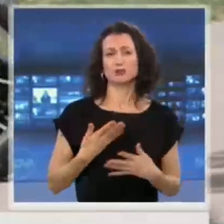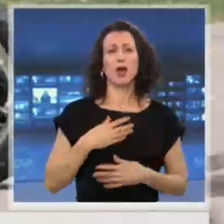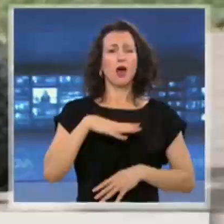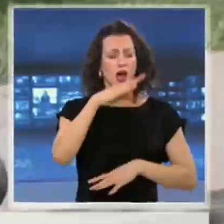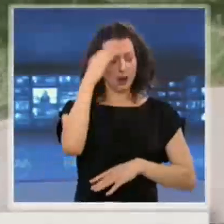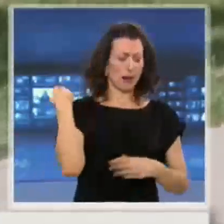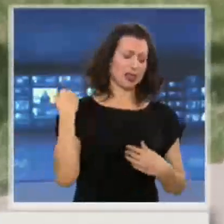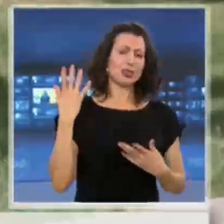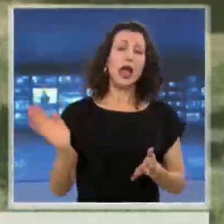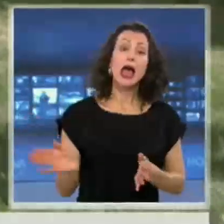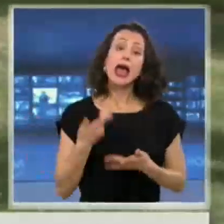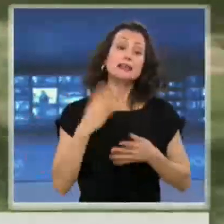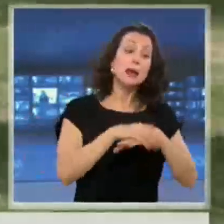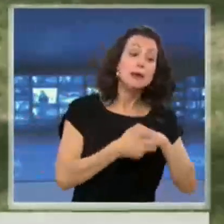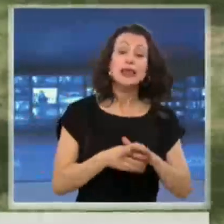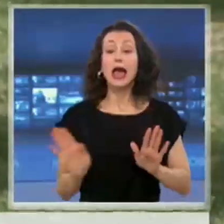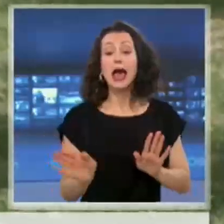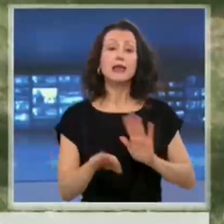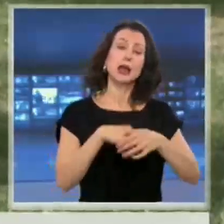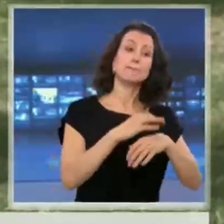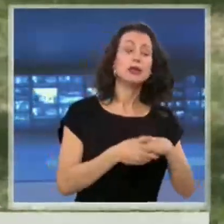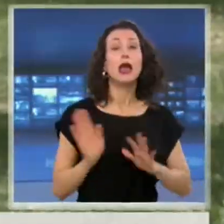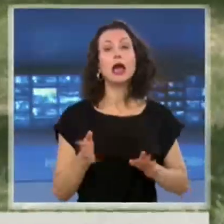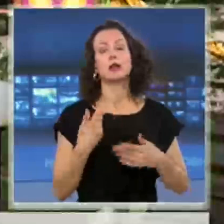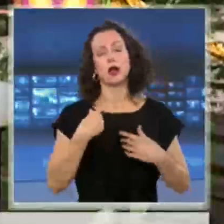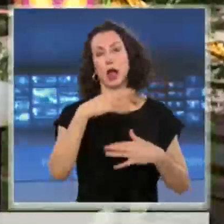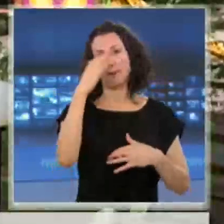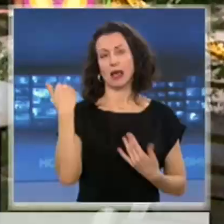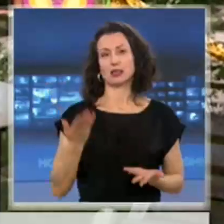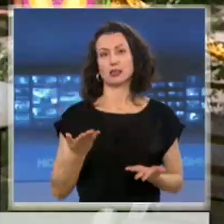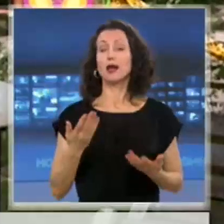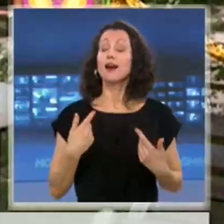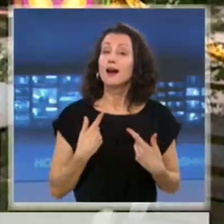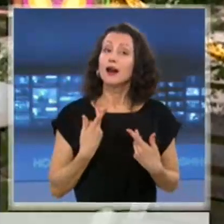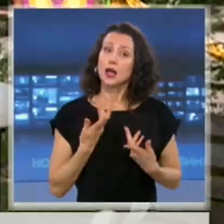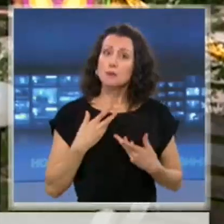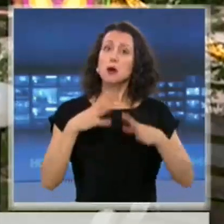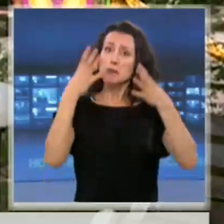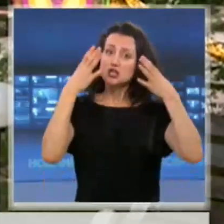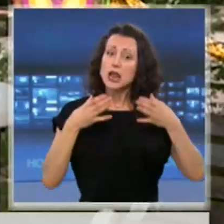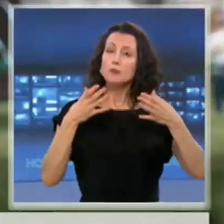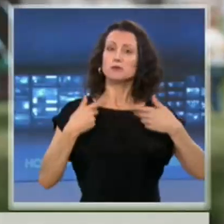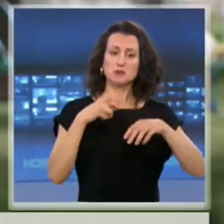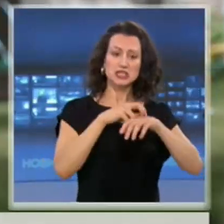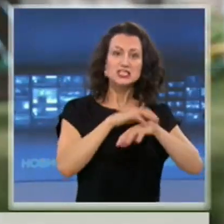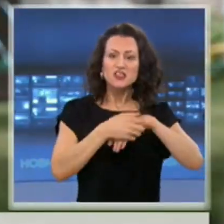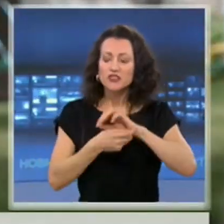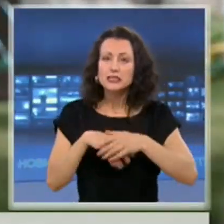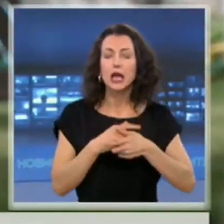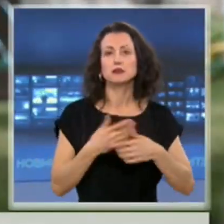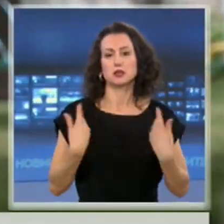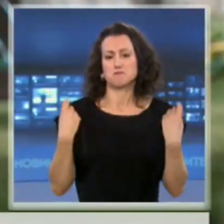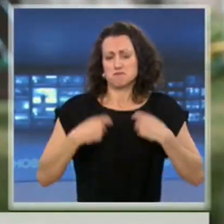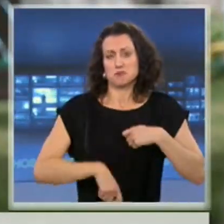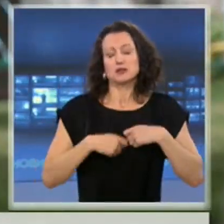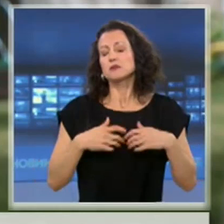мерки, имаме достатъчно предпазни маски, шлемове, дезинфектанти. От оперативния щаб